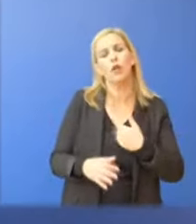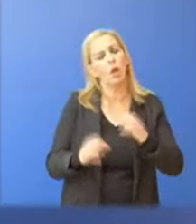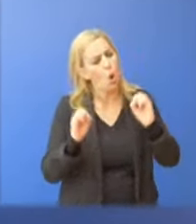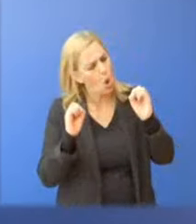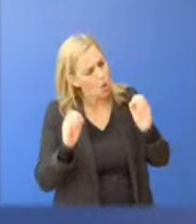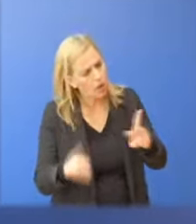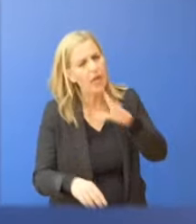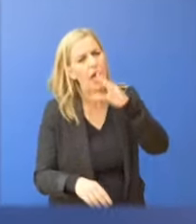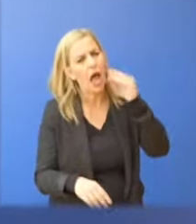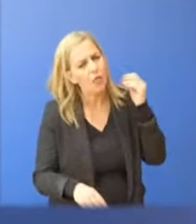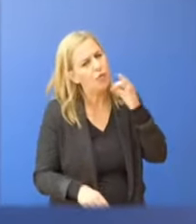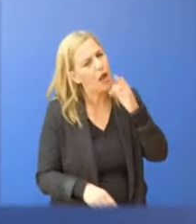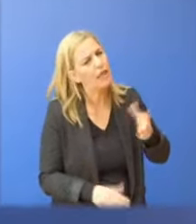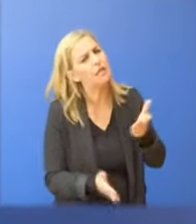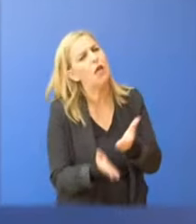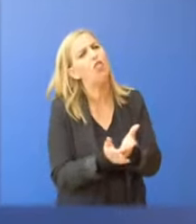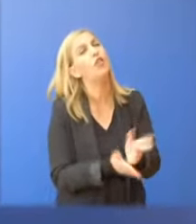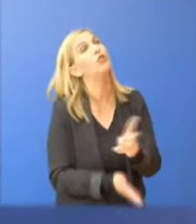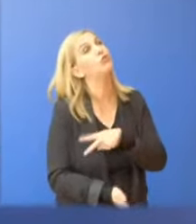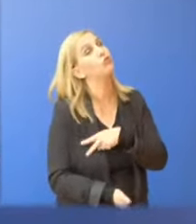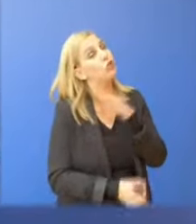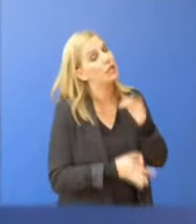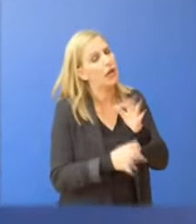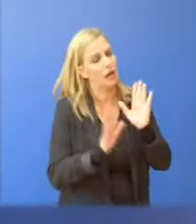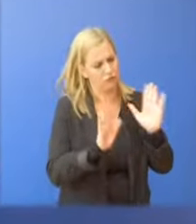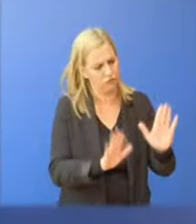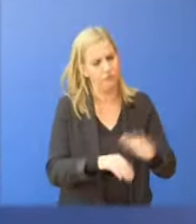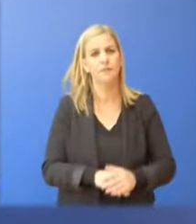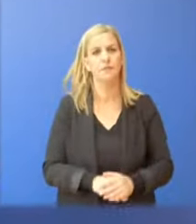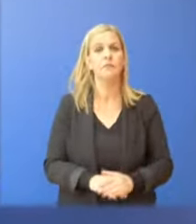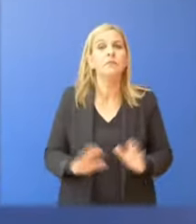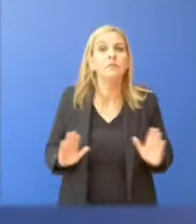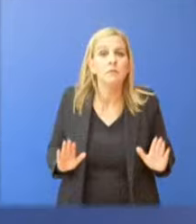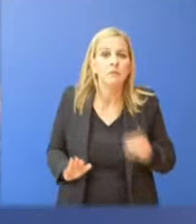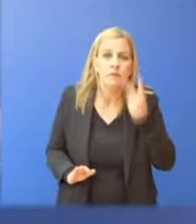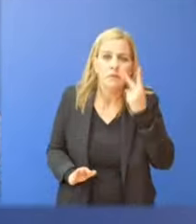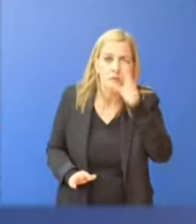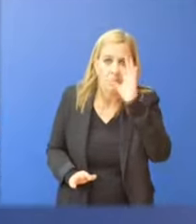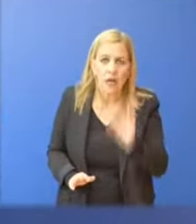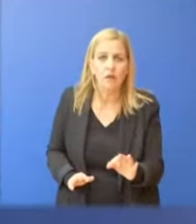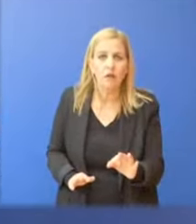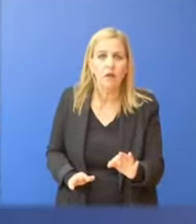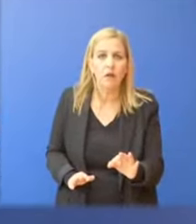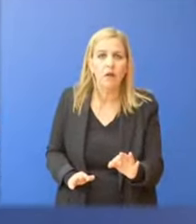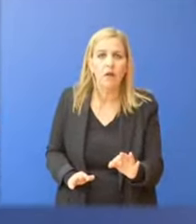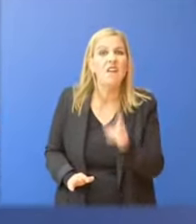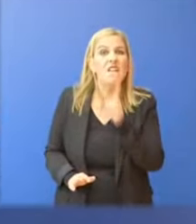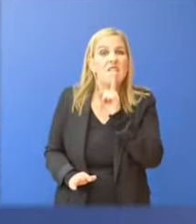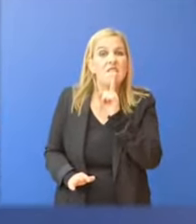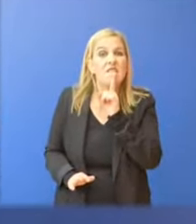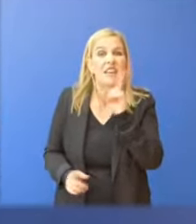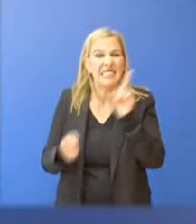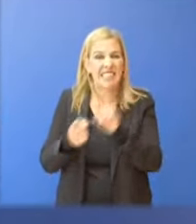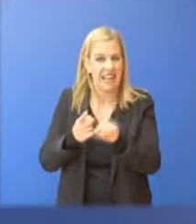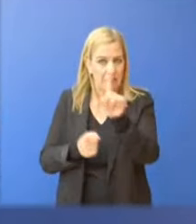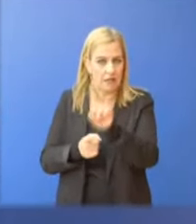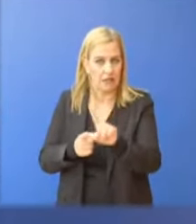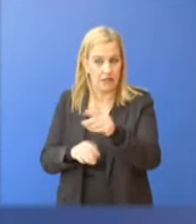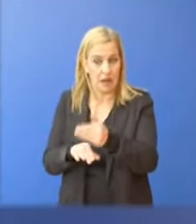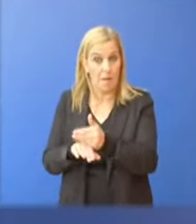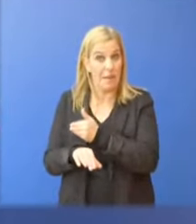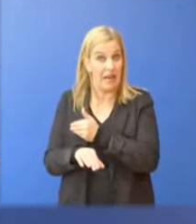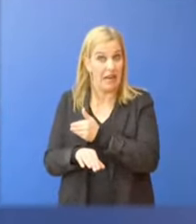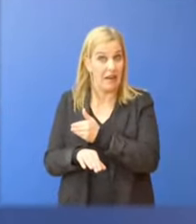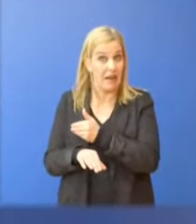Απούμε, είναι όπως τα λέει ο Ανδρουλάκης. Απούμε την πραγματικότητα. Πριν τη συνάντηση αυτή την οποία επικαλείστε, θυμάστε τις